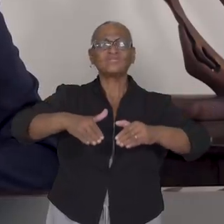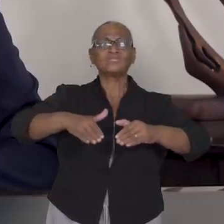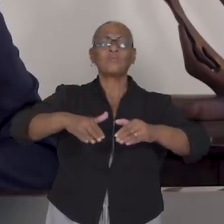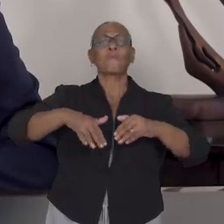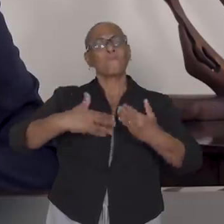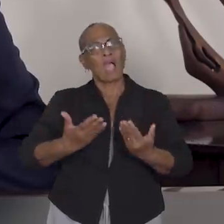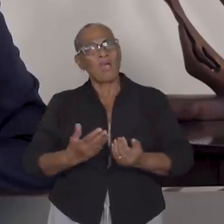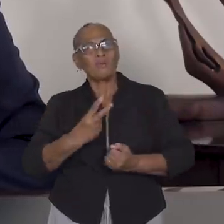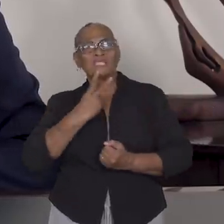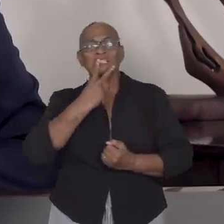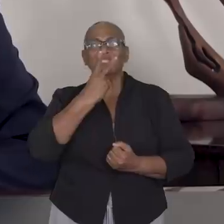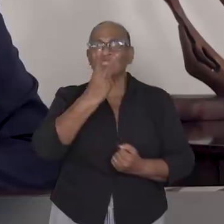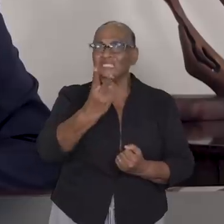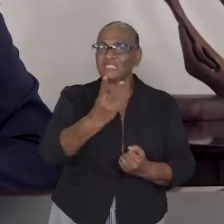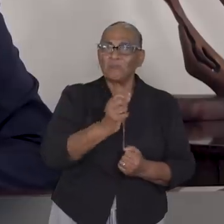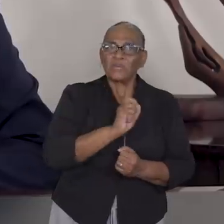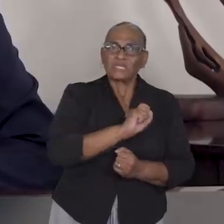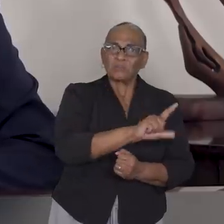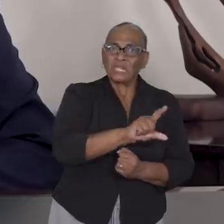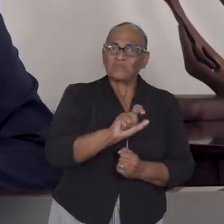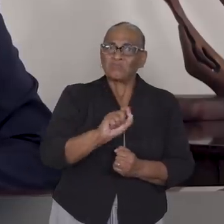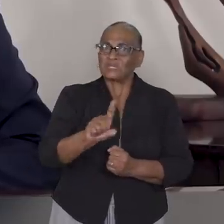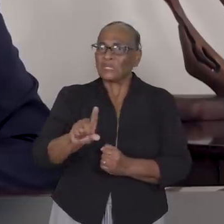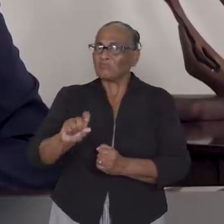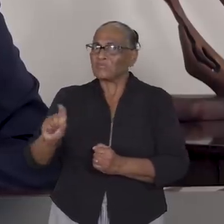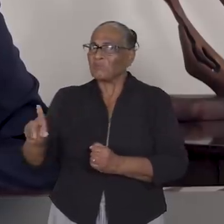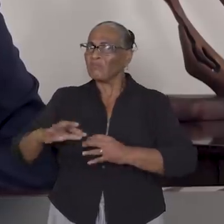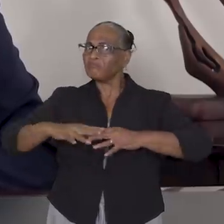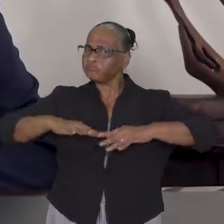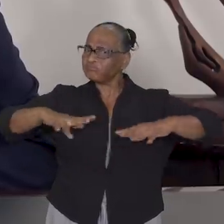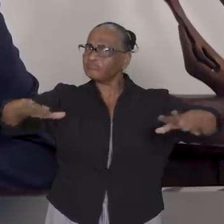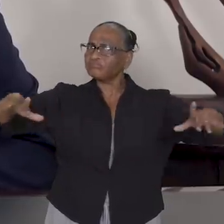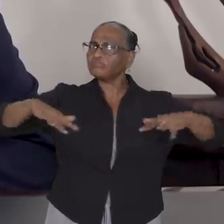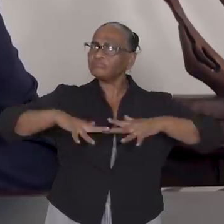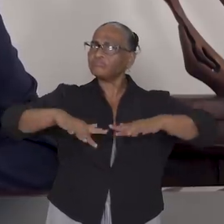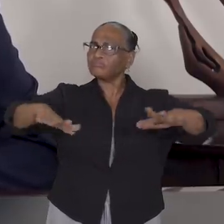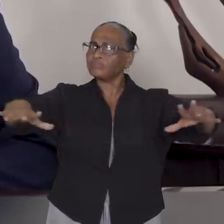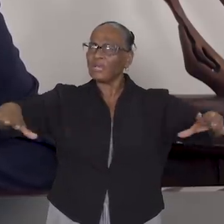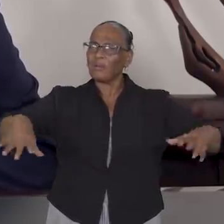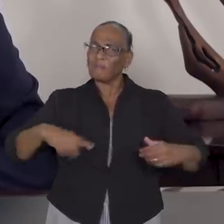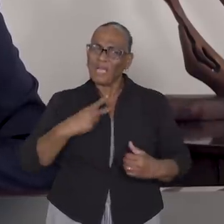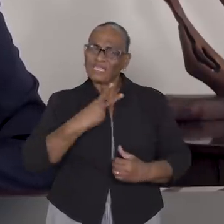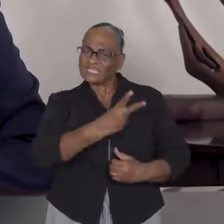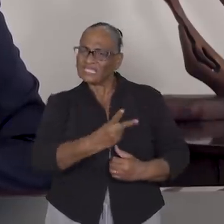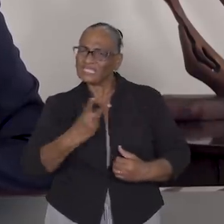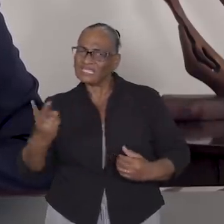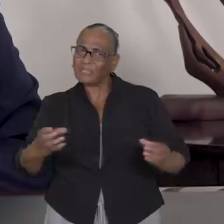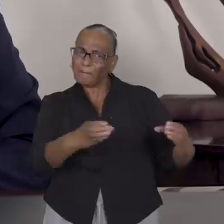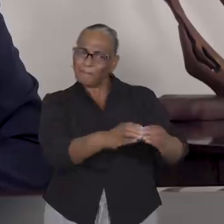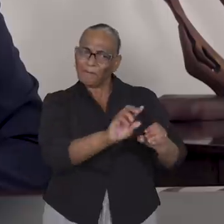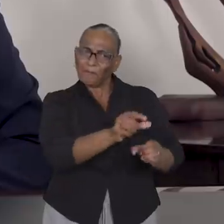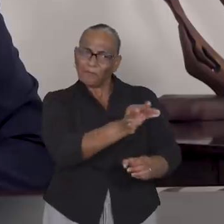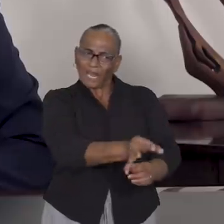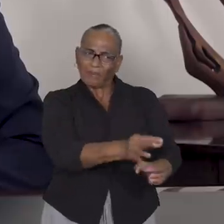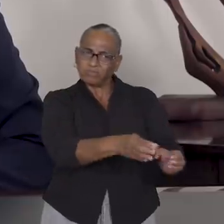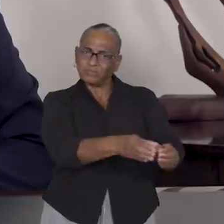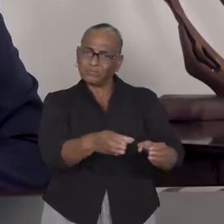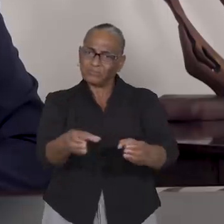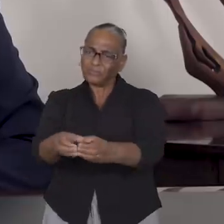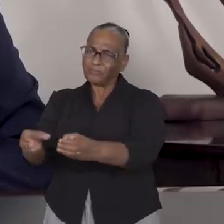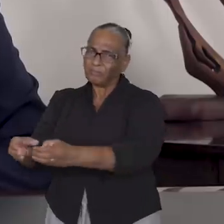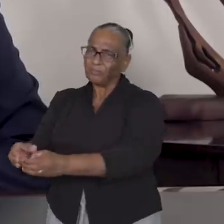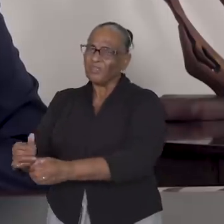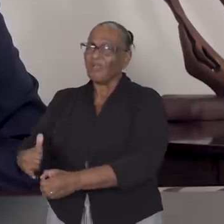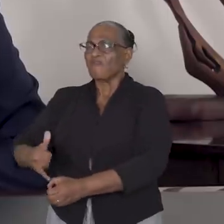we op dat de besmettingen die plaatsvinden weliswaar verspreid zijn, maar zich manifesteren op vooral plekken